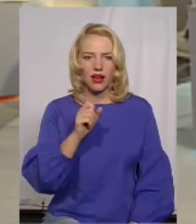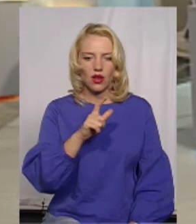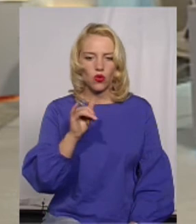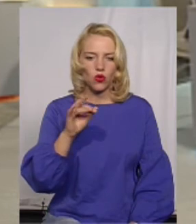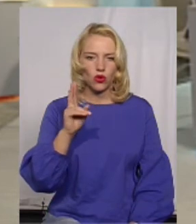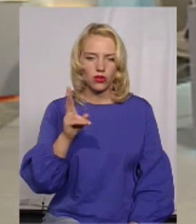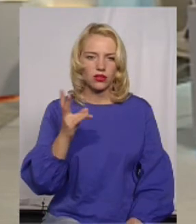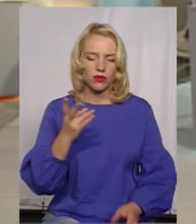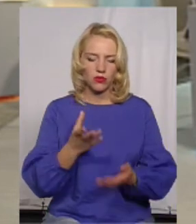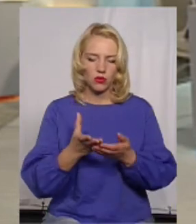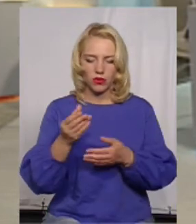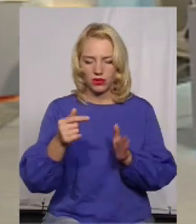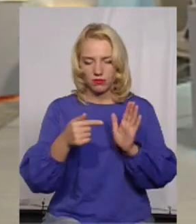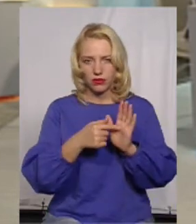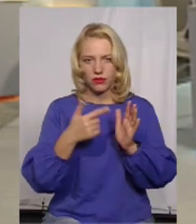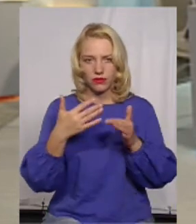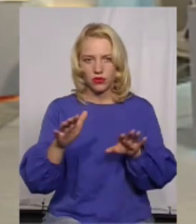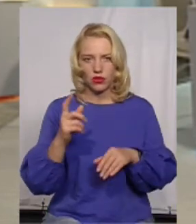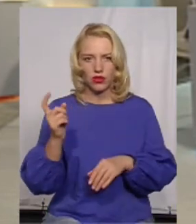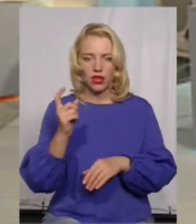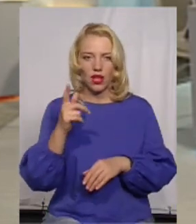оплатити, і все, ти став власником газу.